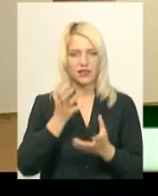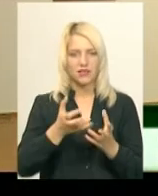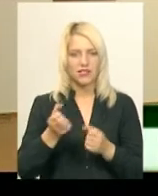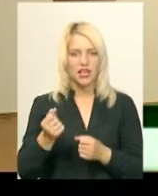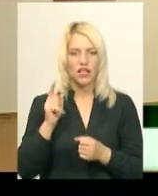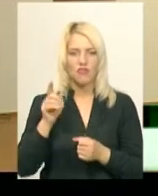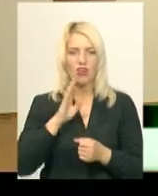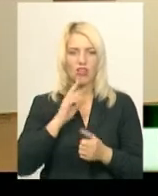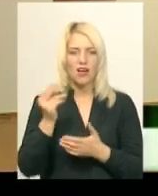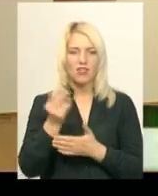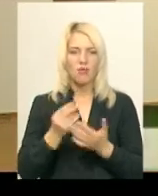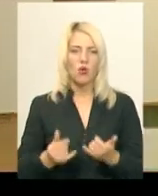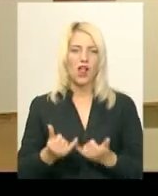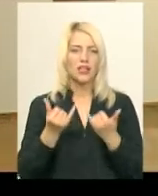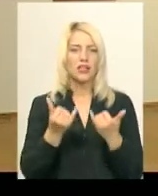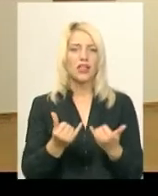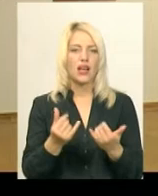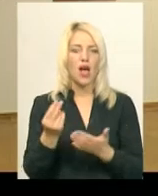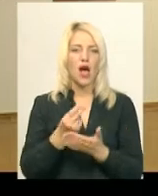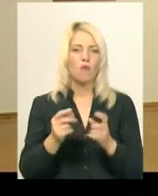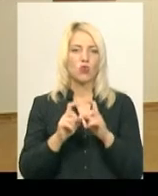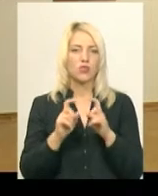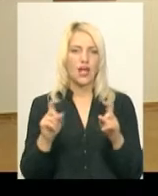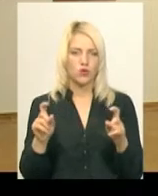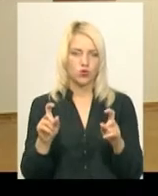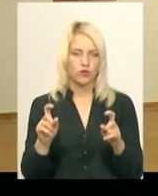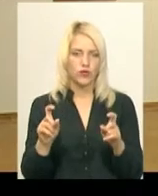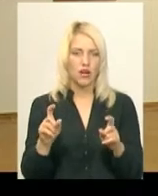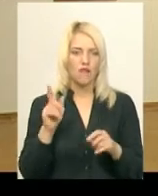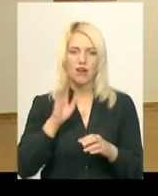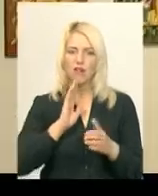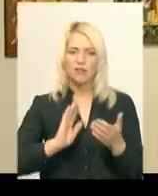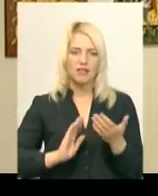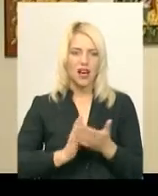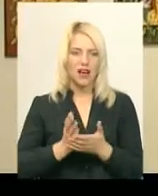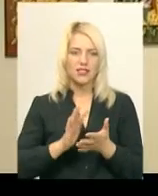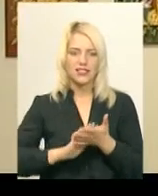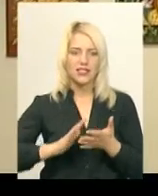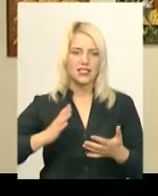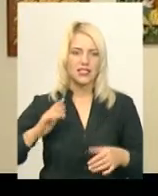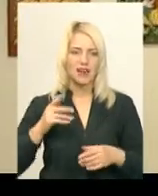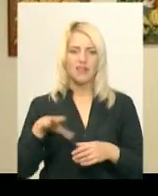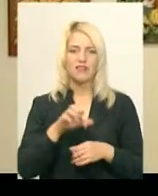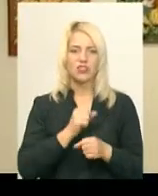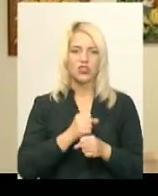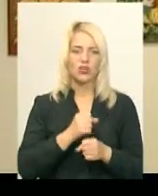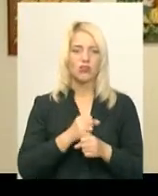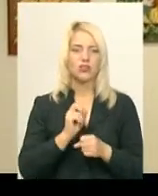вона намалювала саме для музею цю серію. Вона дуже якісна, яскрава. Тут ці роботи, вони більш